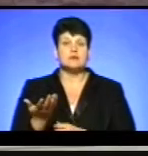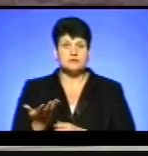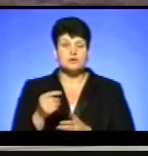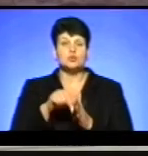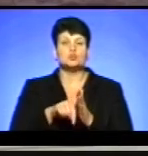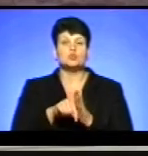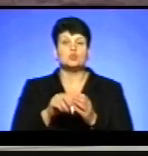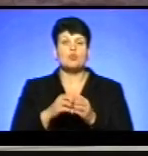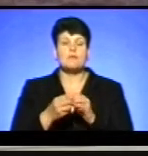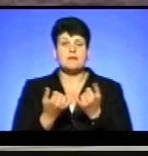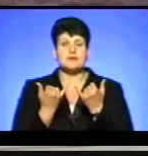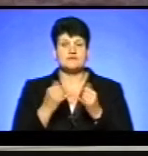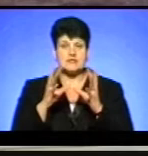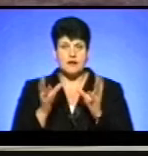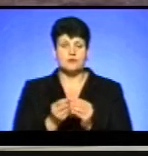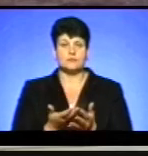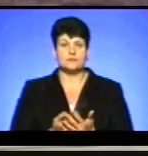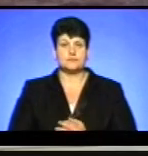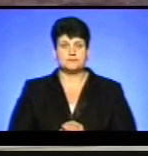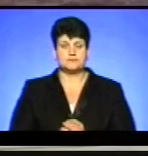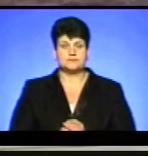причини цієї проблеми взагалі окреслять.